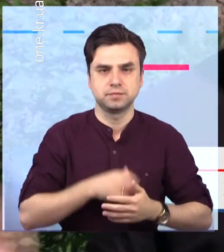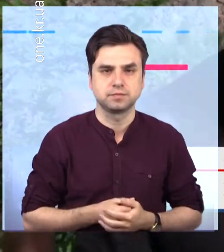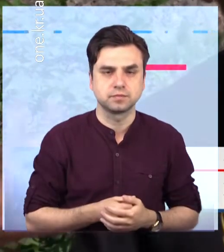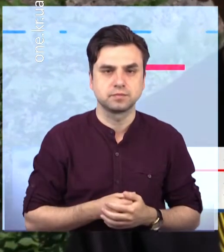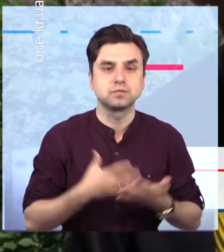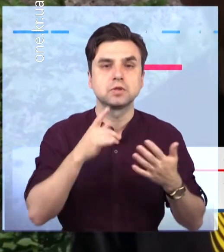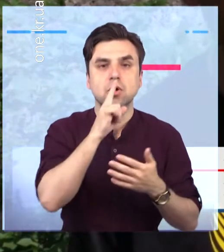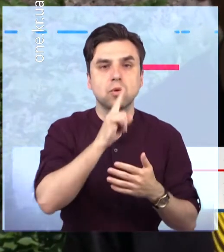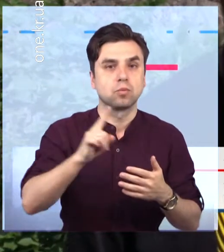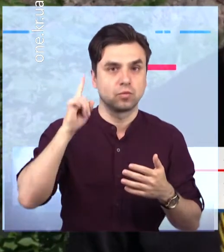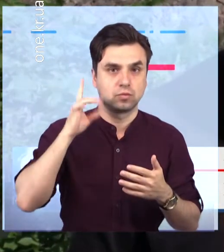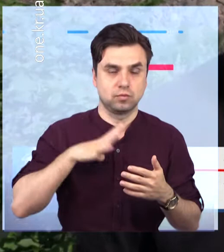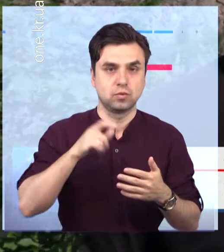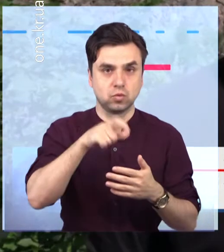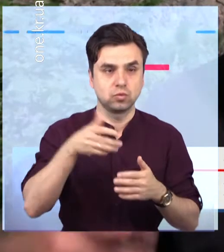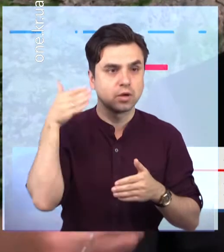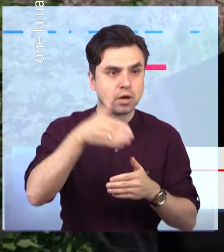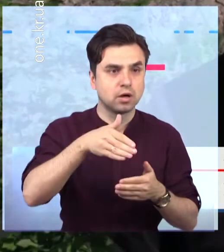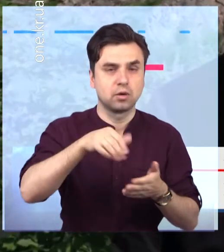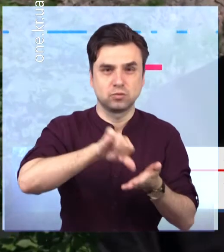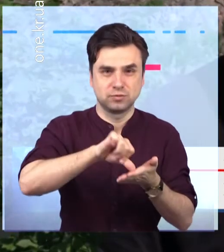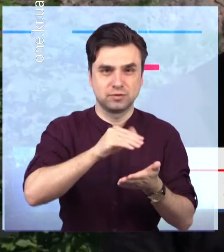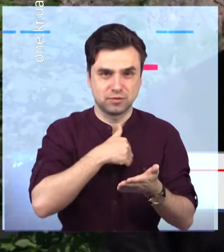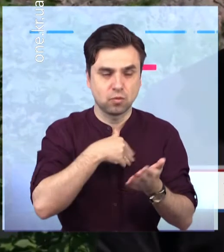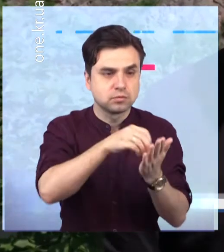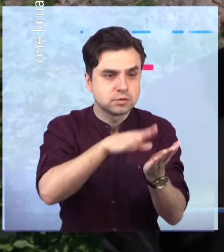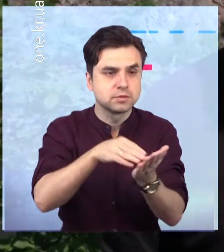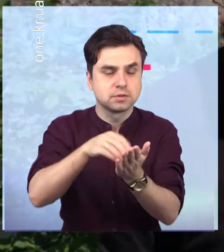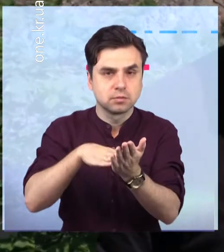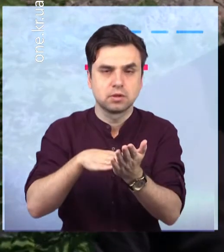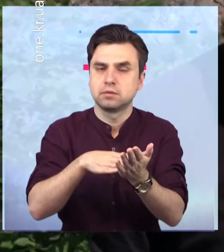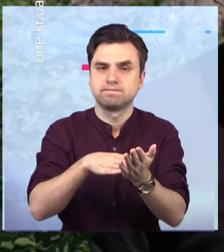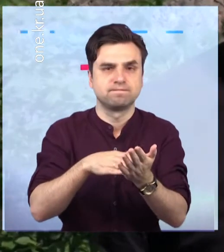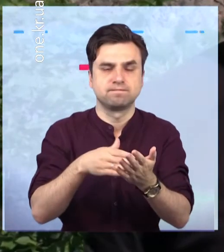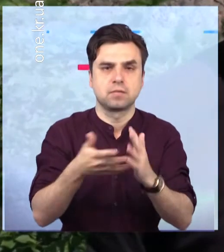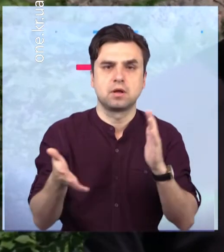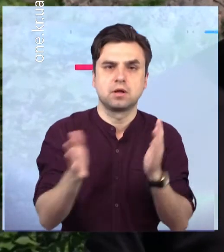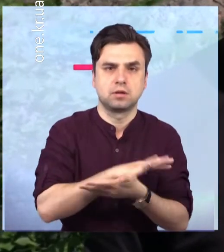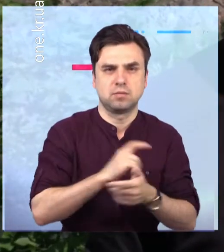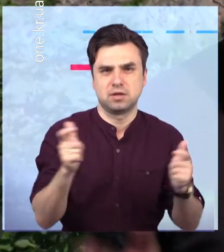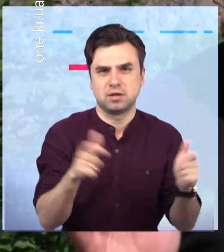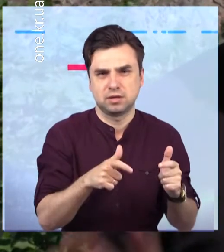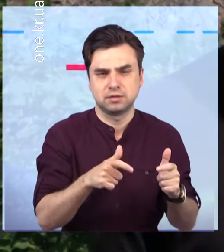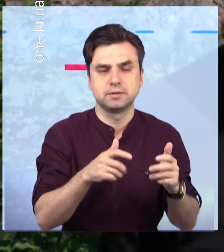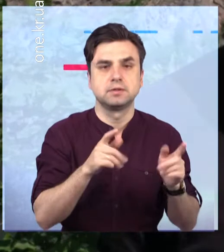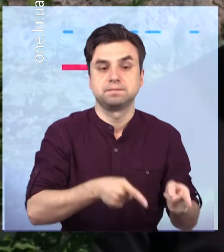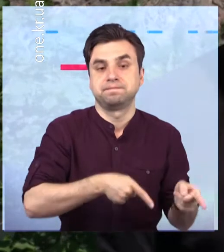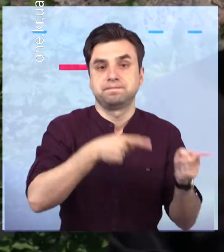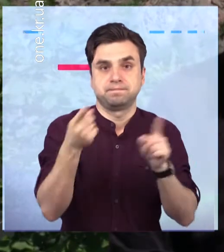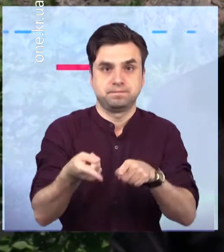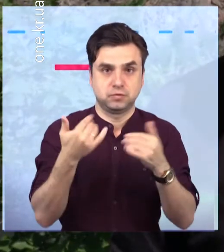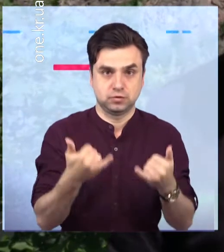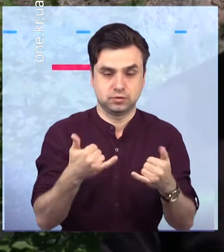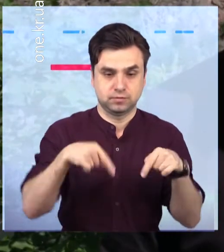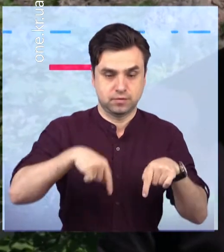старт. Люди, які були зареєстровані минулого року, перенесли сюди реєстрацію. І більше того, в нас зареєструвалося біля 300 учасників.